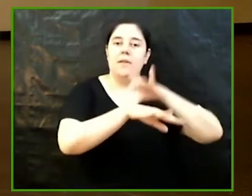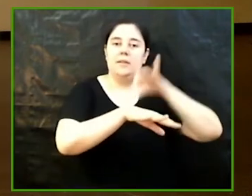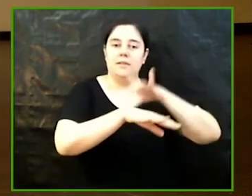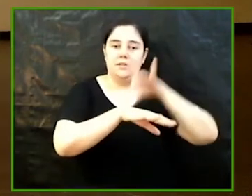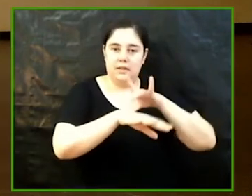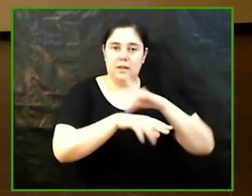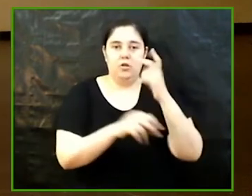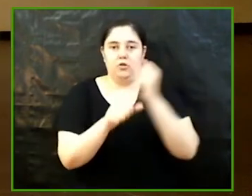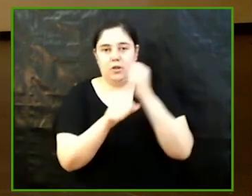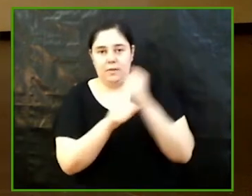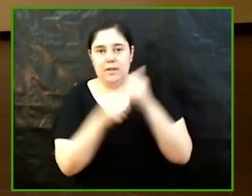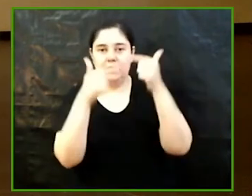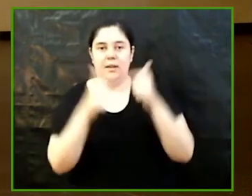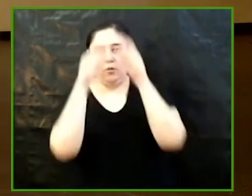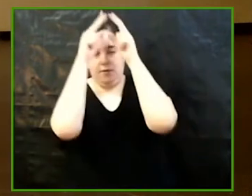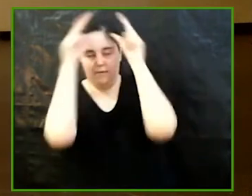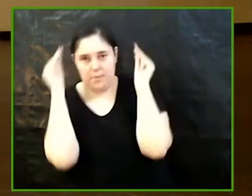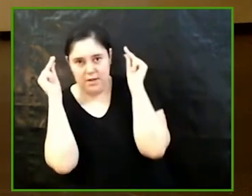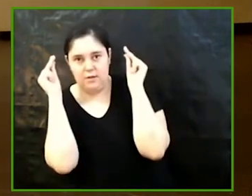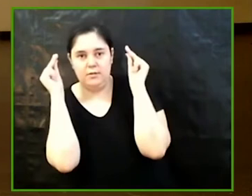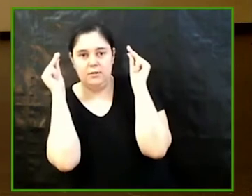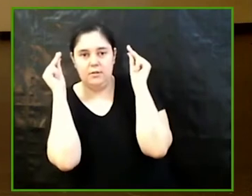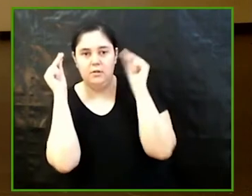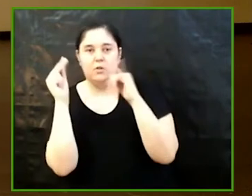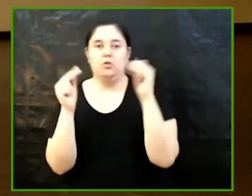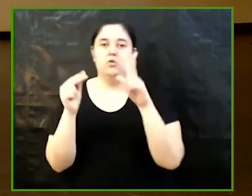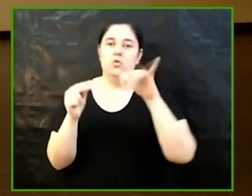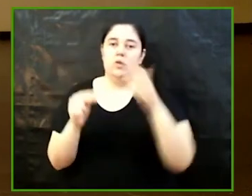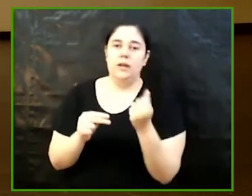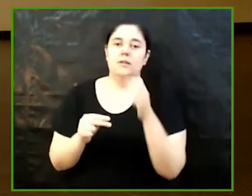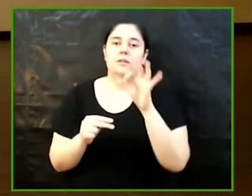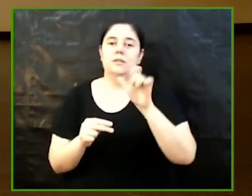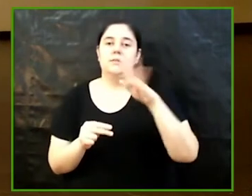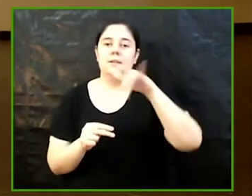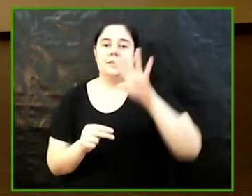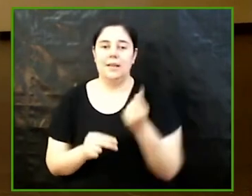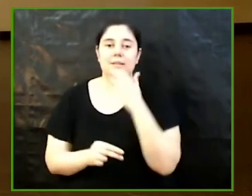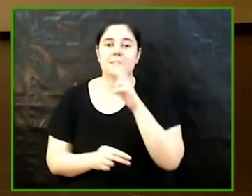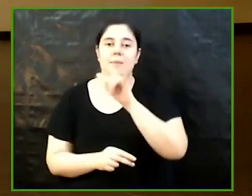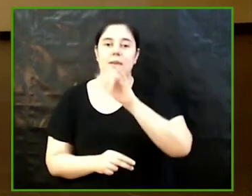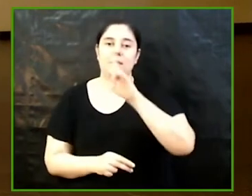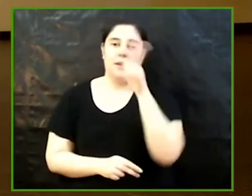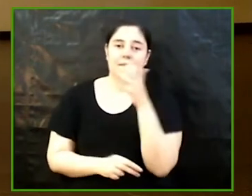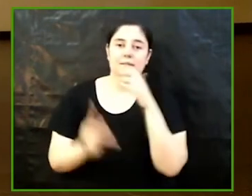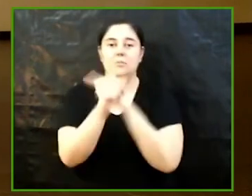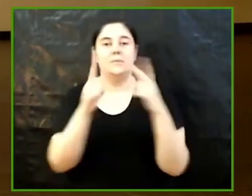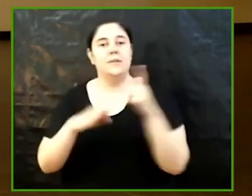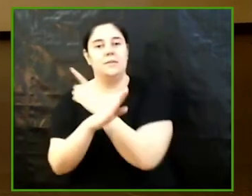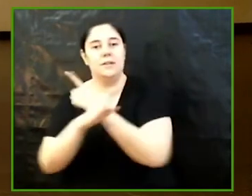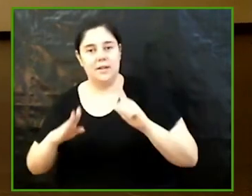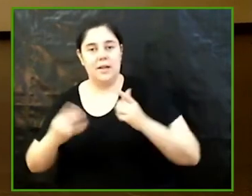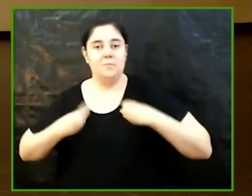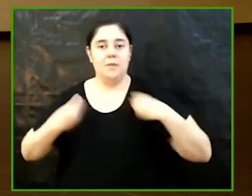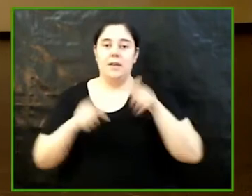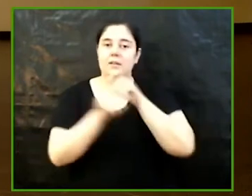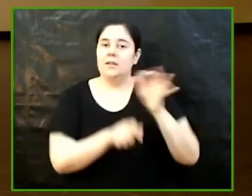treballs del grau en Enfermeria Júlia Sebastià Martínez el VIH des d'una perspectiva de gènere vivències de dones